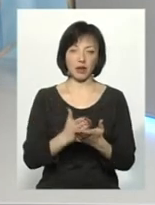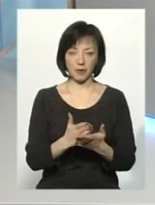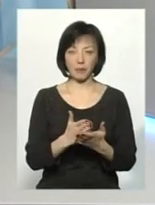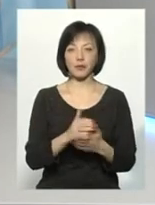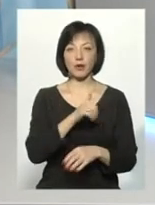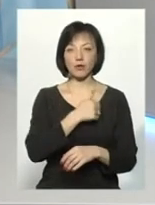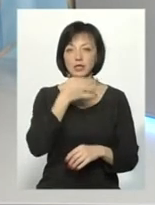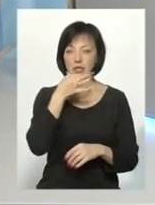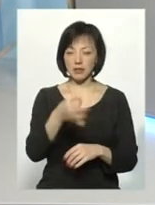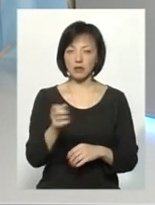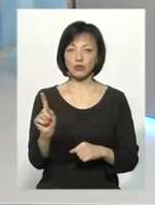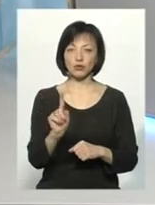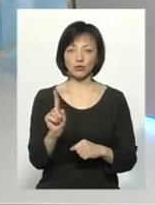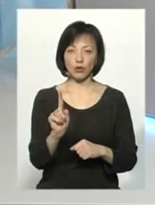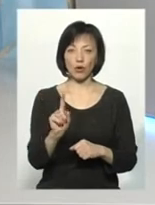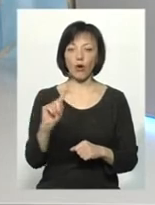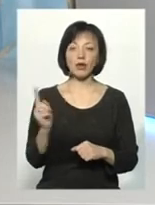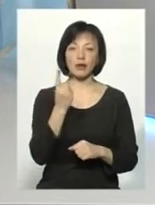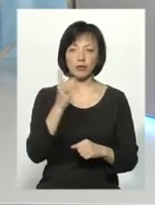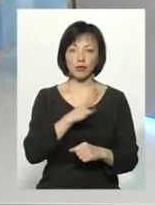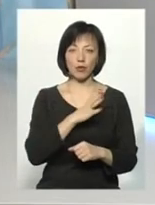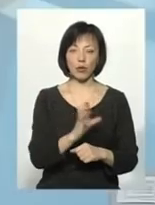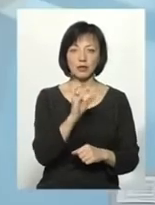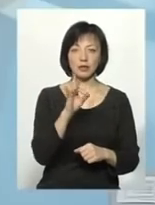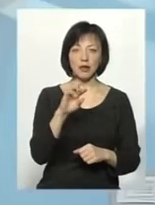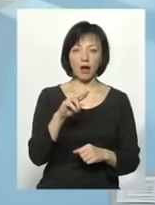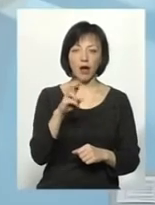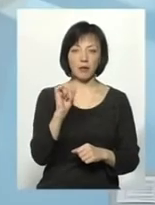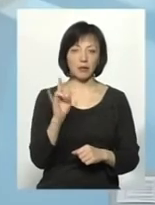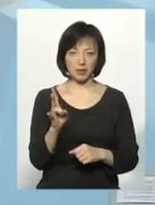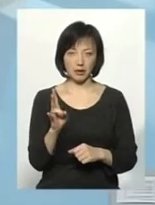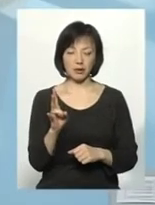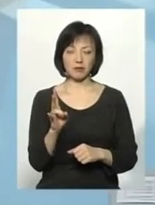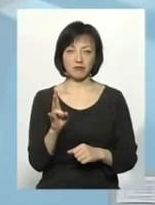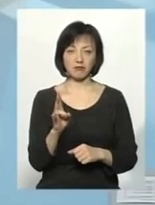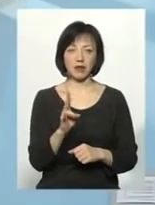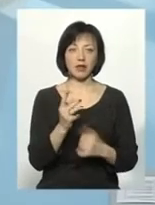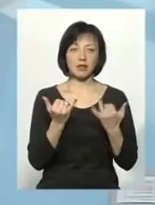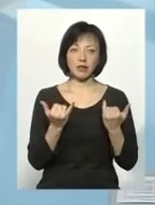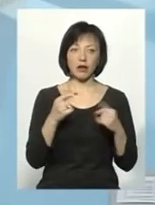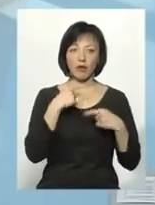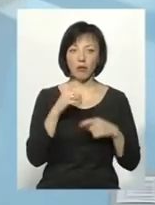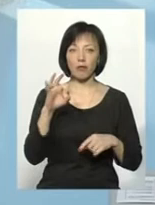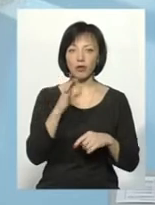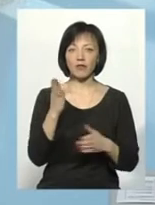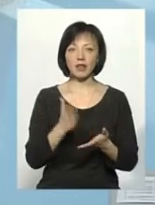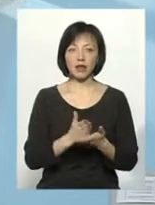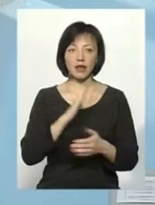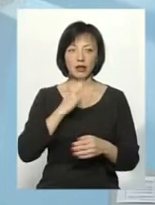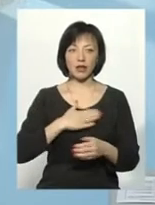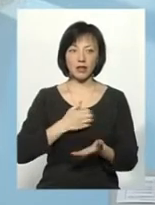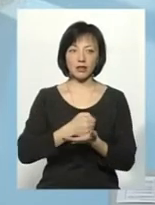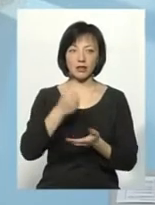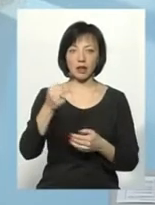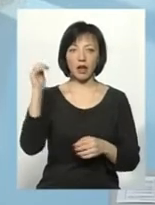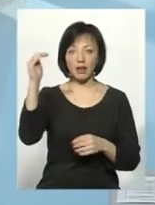хочу сказати, що одним із них був Кузьма Скрябін. Ну, зараз ми говоримо про те, що він є наш амбасадор